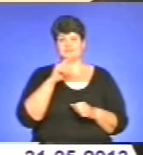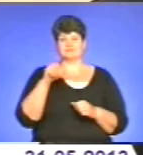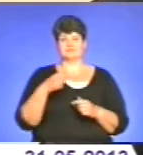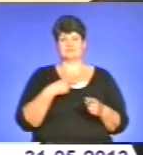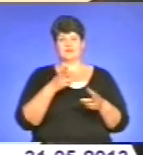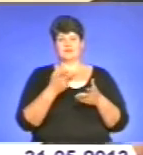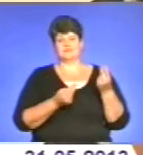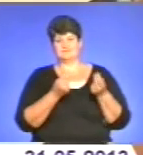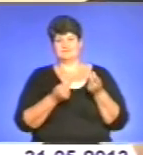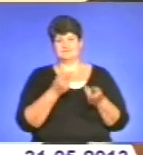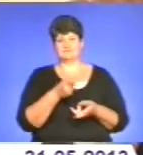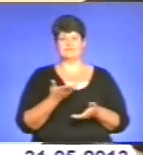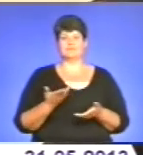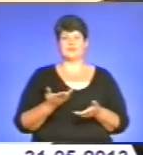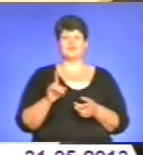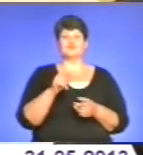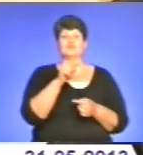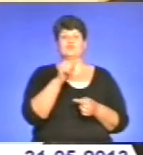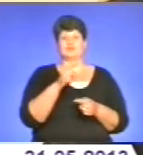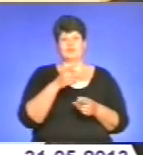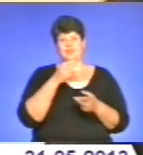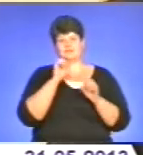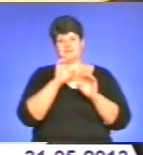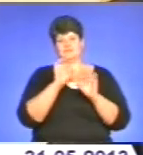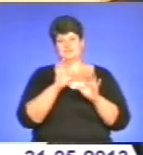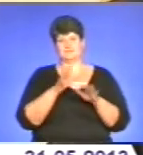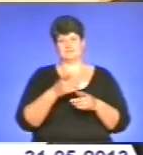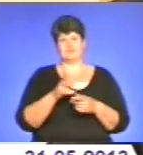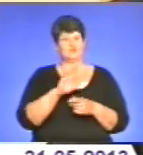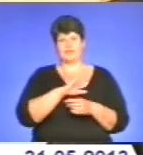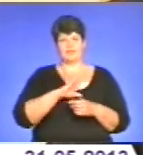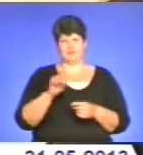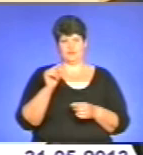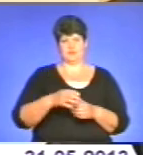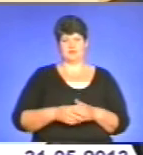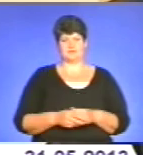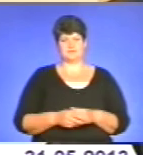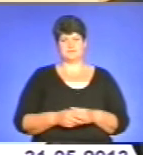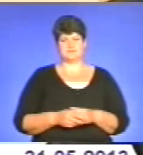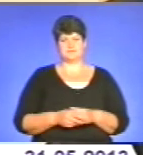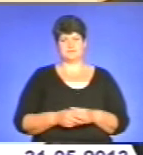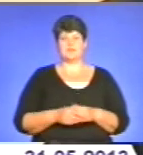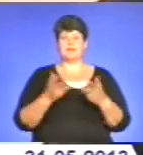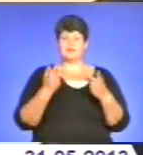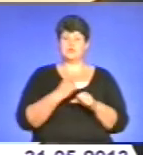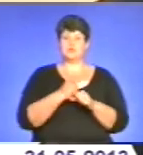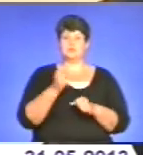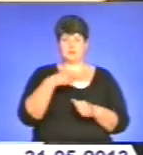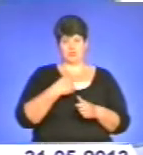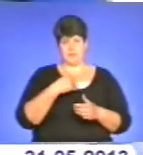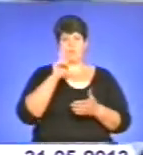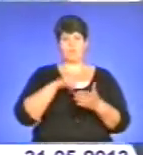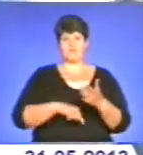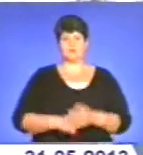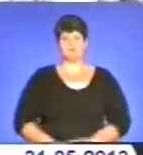шуткувати, так, вони там сплітали. Так воно все рівно не буде. Давайте зробимо так, щоб нам повірили.